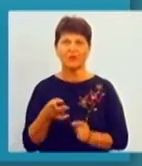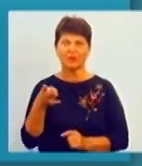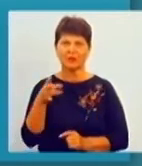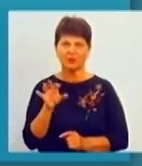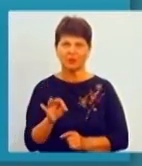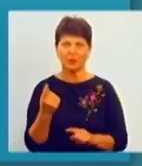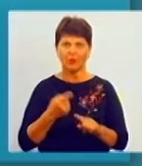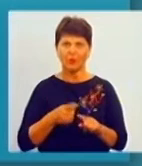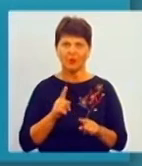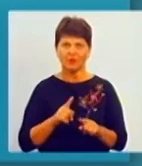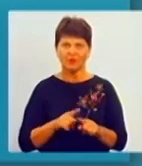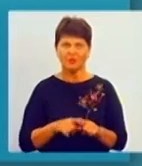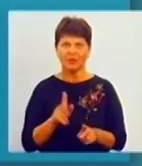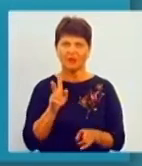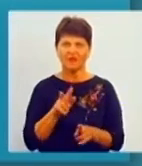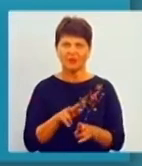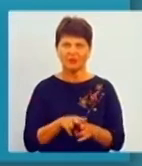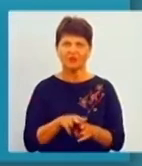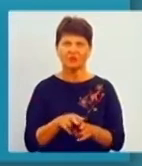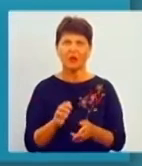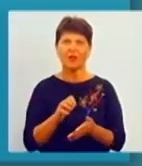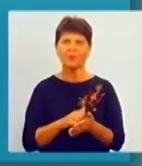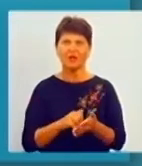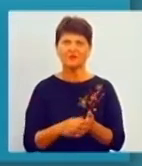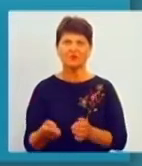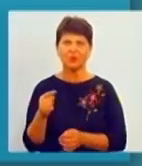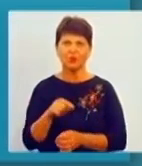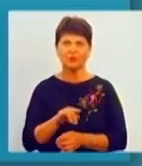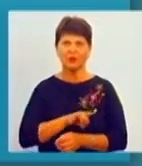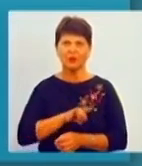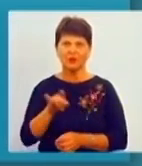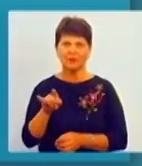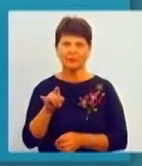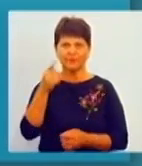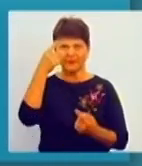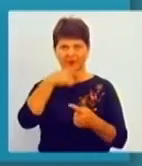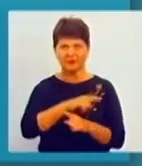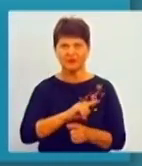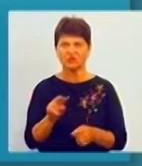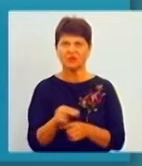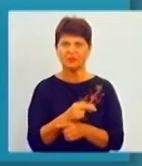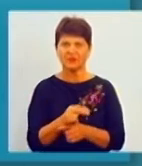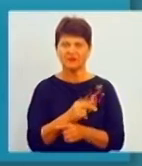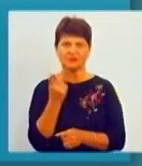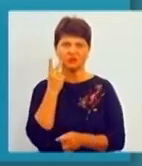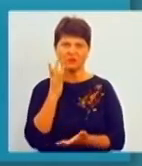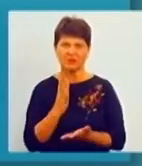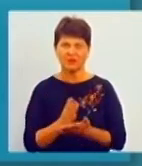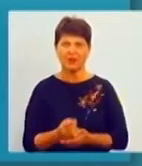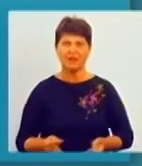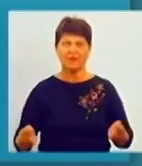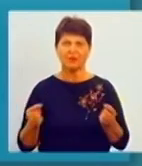це велике навантаження призводить до того, що дуже часто трапляється технічні несправності. І, відповідно,